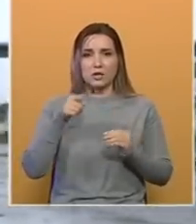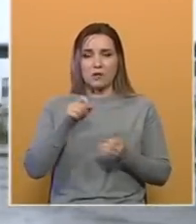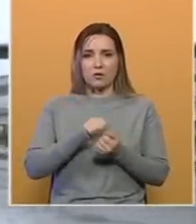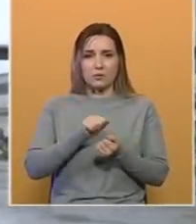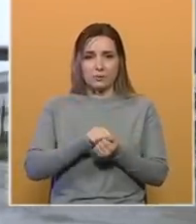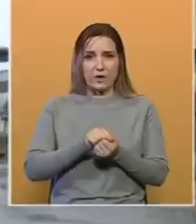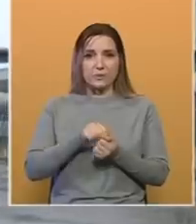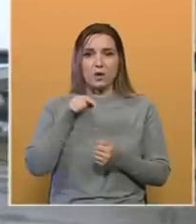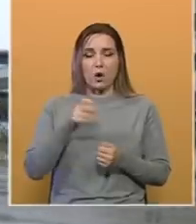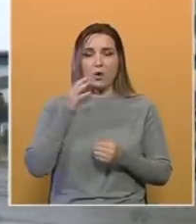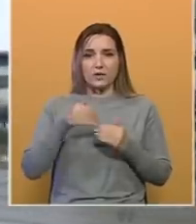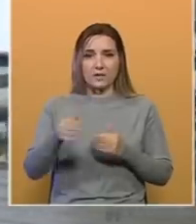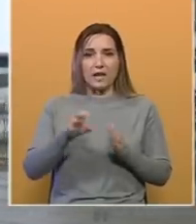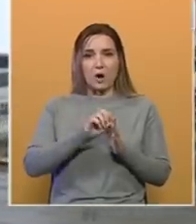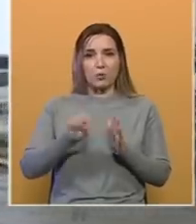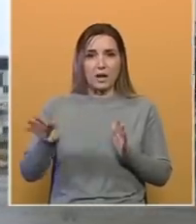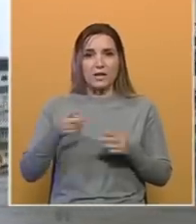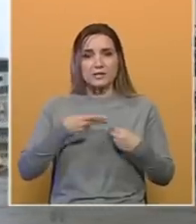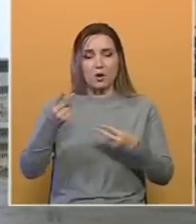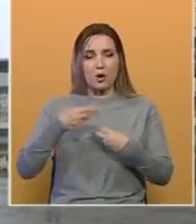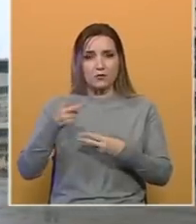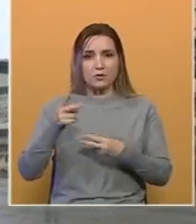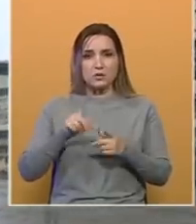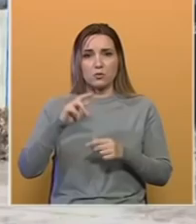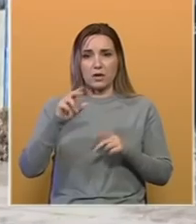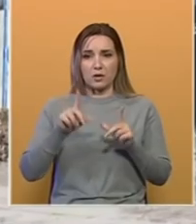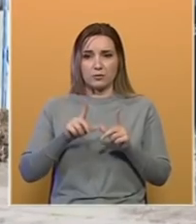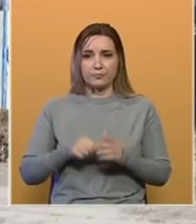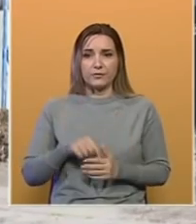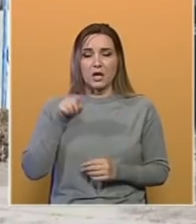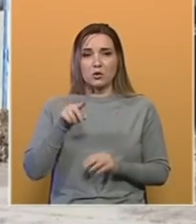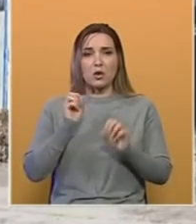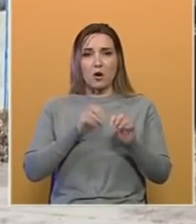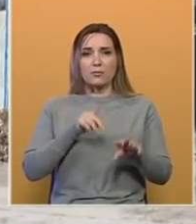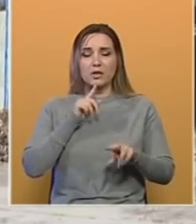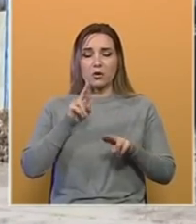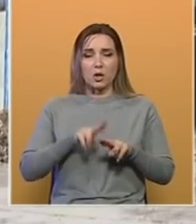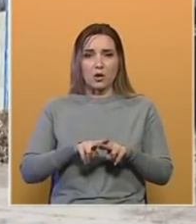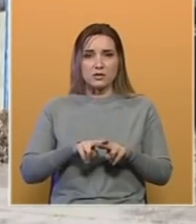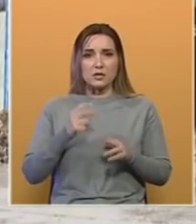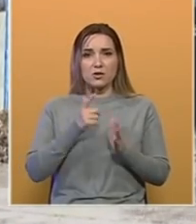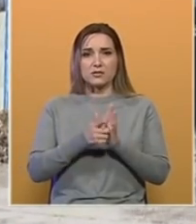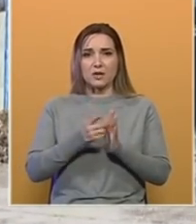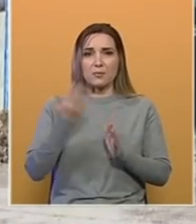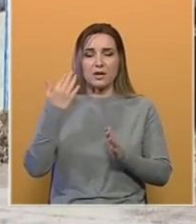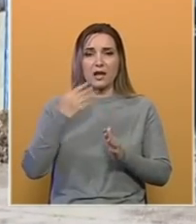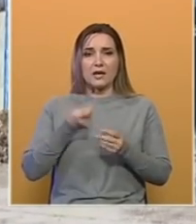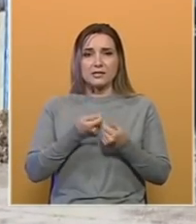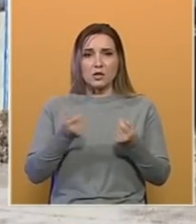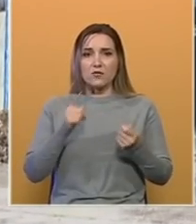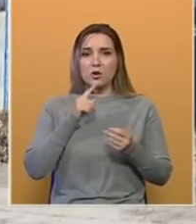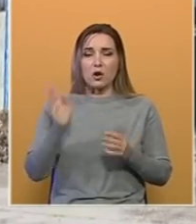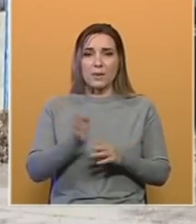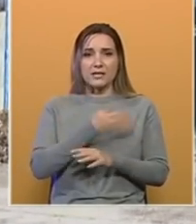fabrici. Ovih dana uklanja se i odvozi otpad u Evropske zemlje. To je otpad koji je ostao iz procesa proizvodnje sirovine koji ima